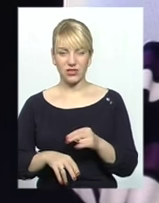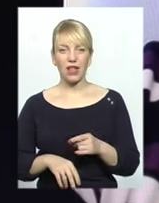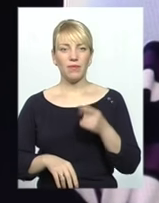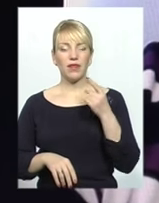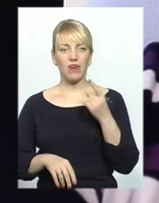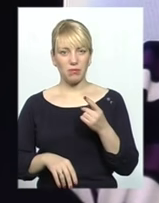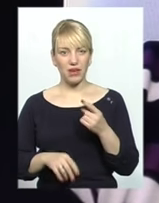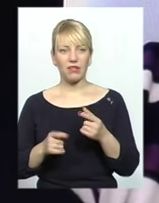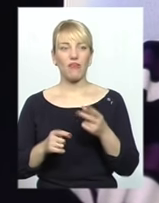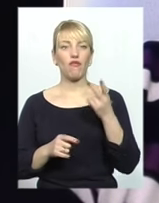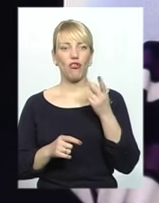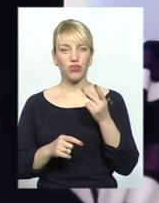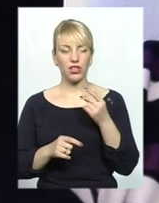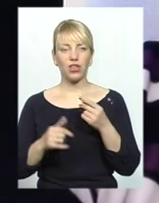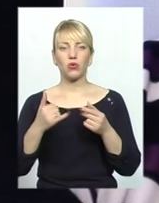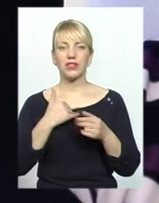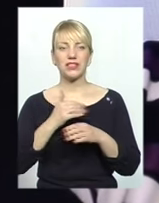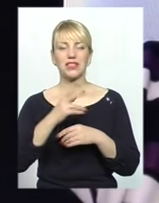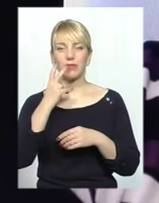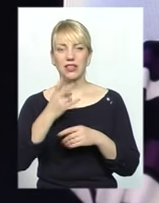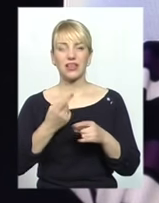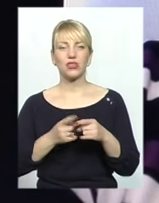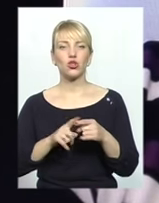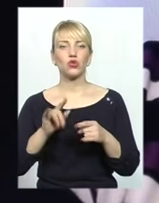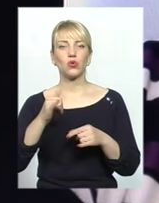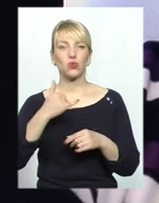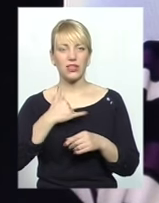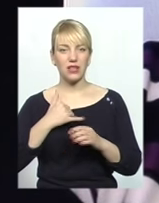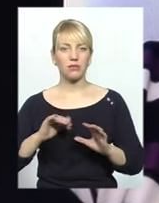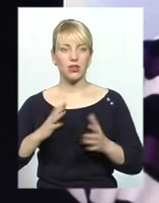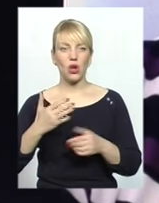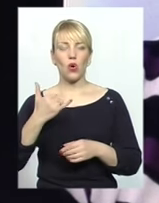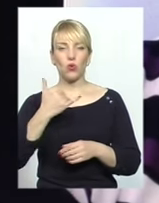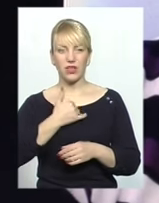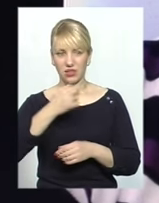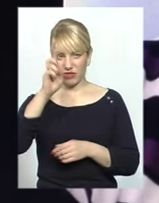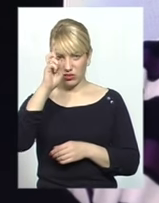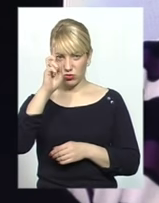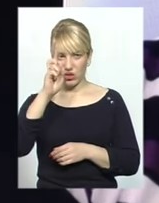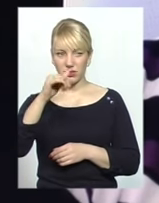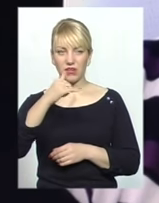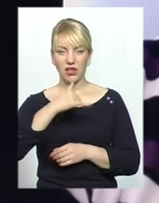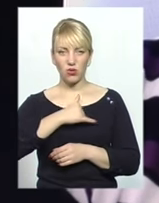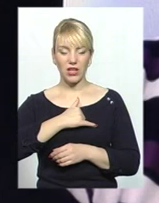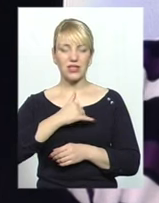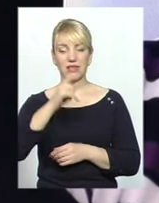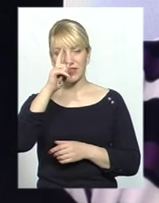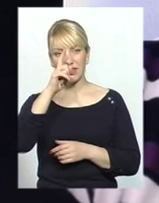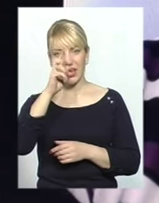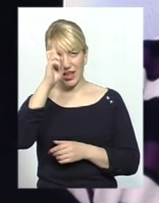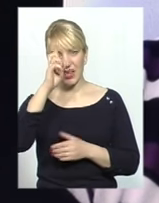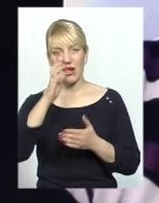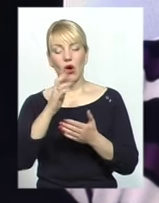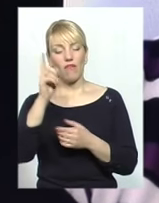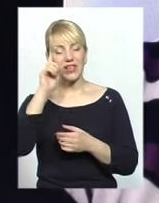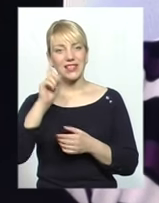несмотря на все, що відбувається у нас в державі, в нашій країні, ми повинні пам'ять одну вещь. В Ізраїві є два